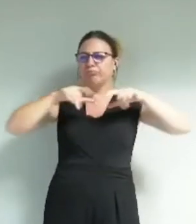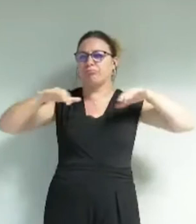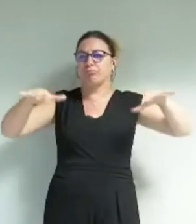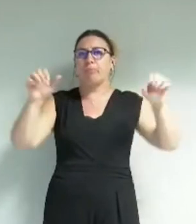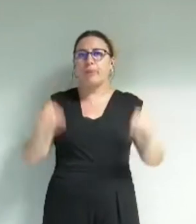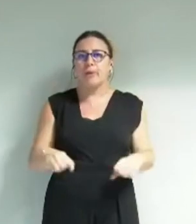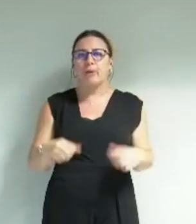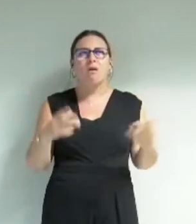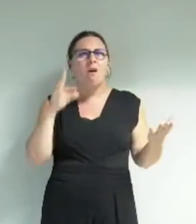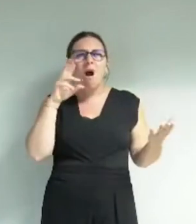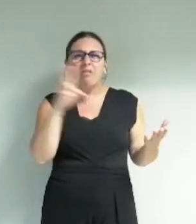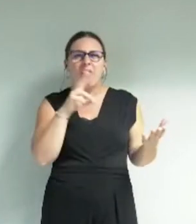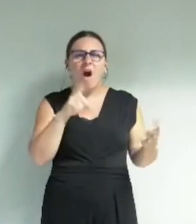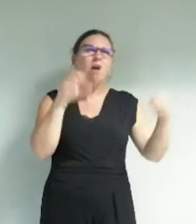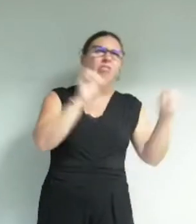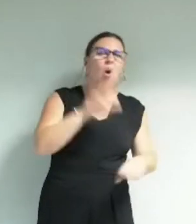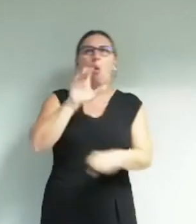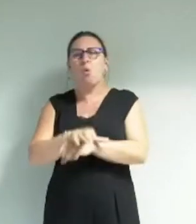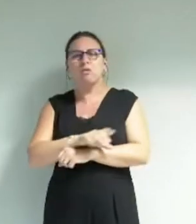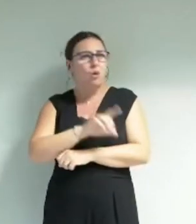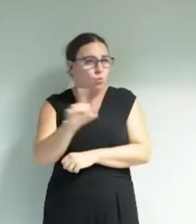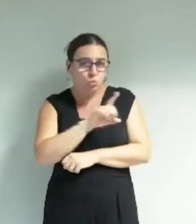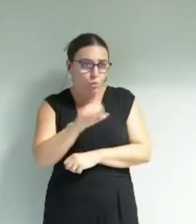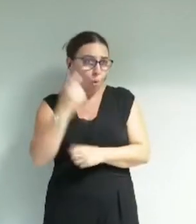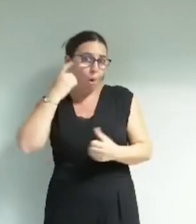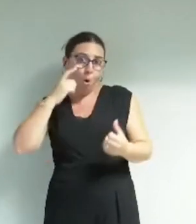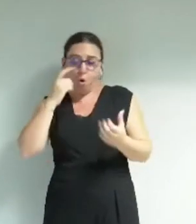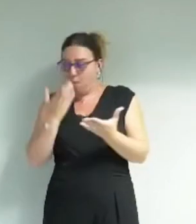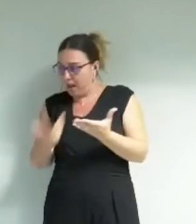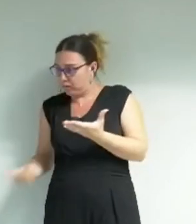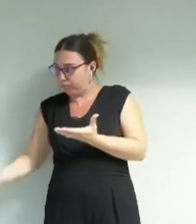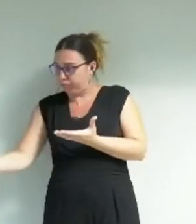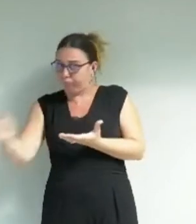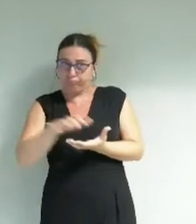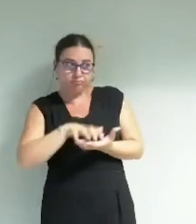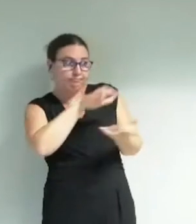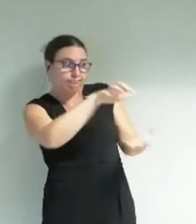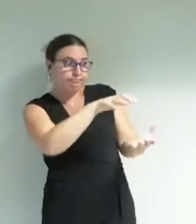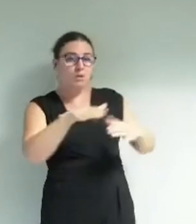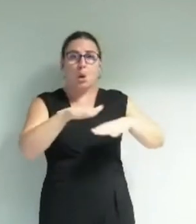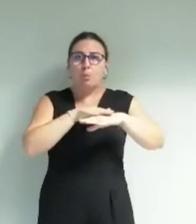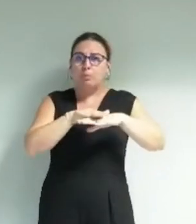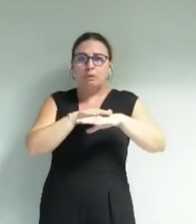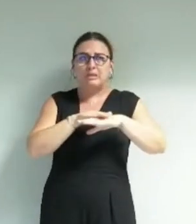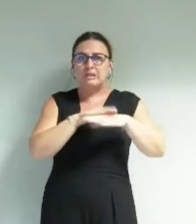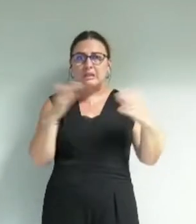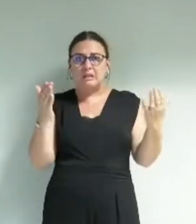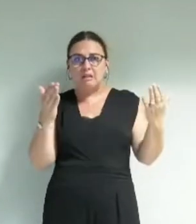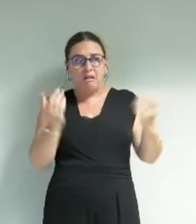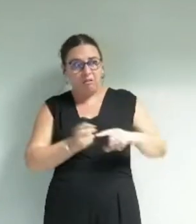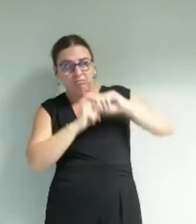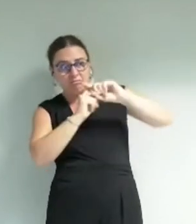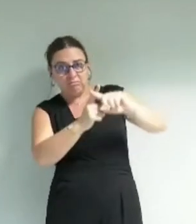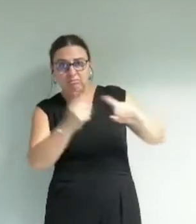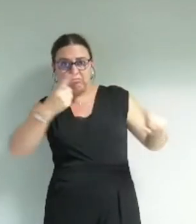pour ou contre il s'agit de vous faire un constat tout simplement d'une politique qui n'apporte pas ce